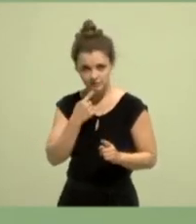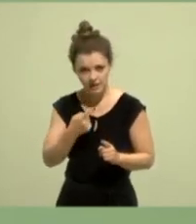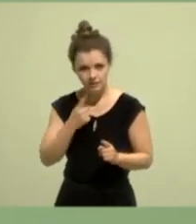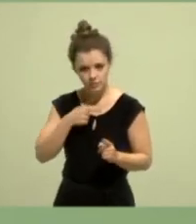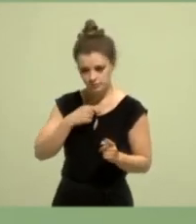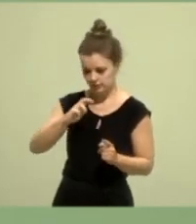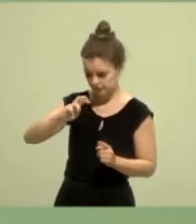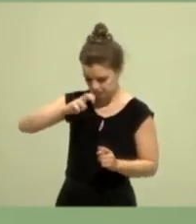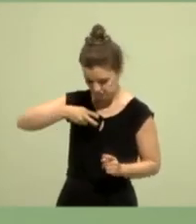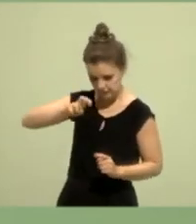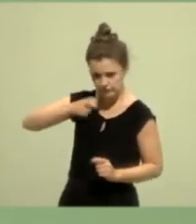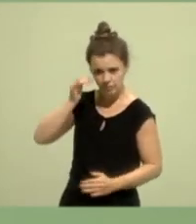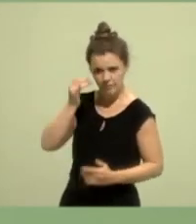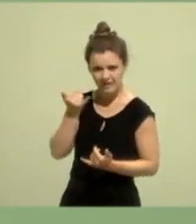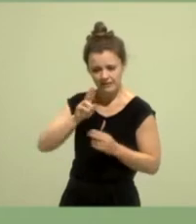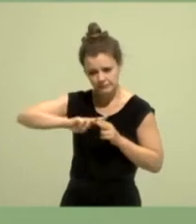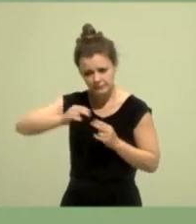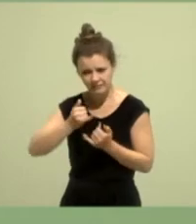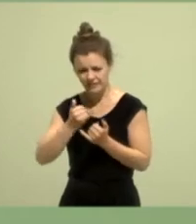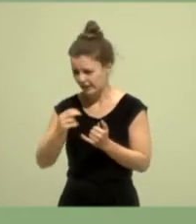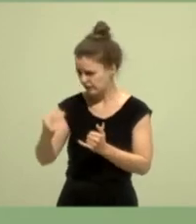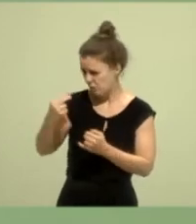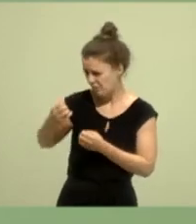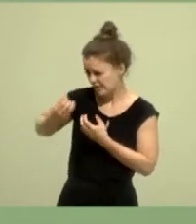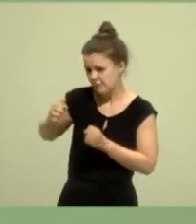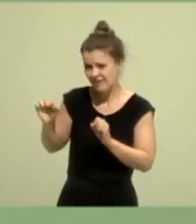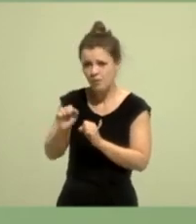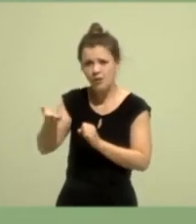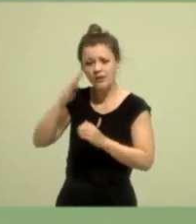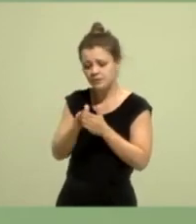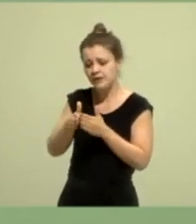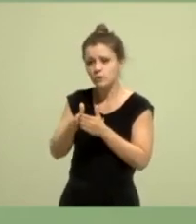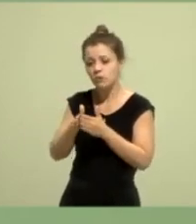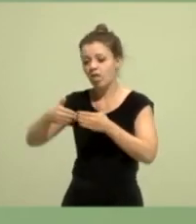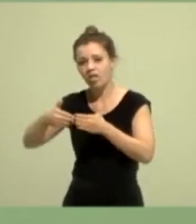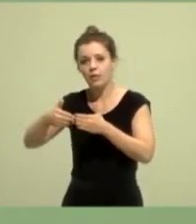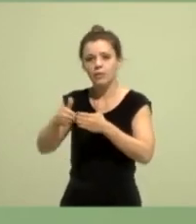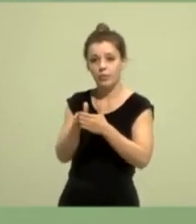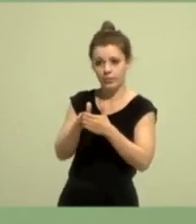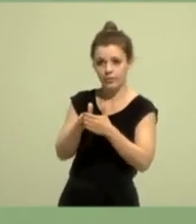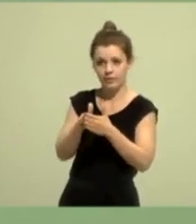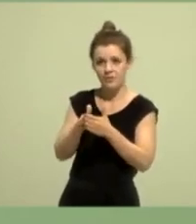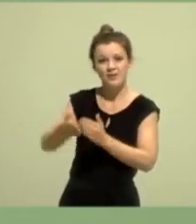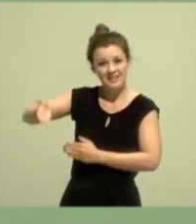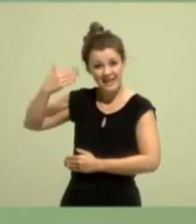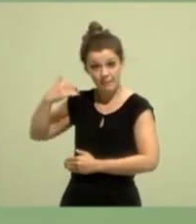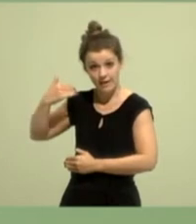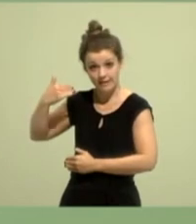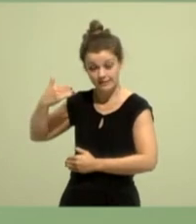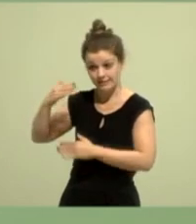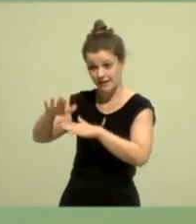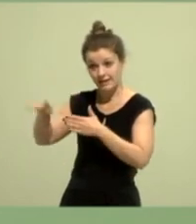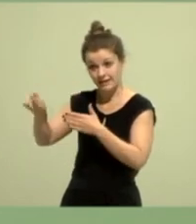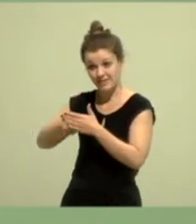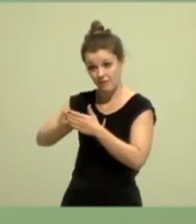und zwischen dem letzten Parteitag nach einer Landtagswahl und zwischen diesem Parteitag nach einer Landtagswahl, da liegt